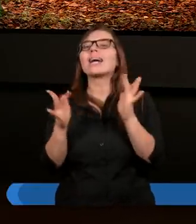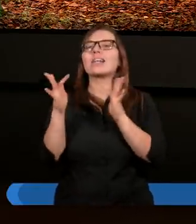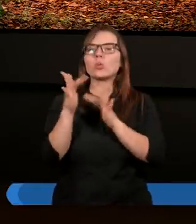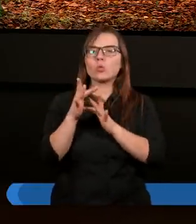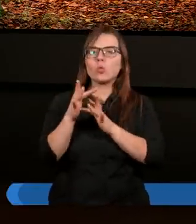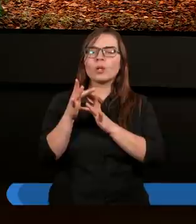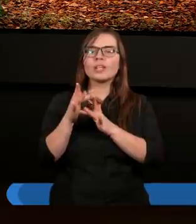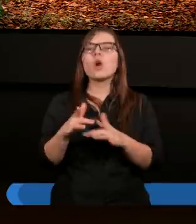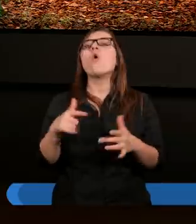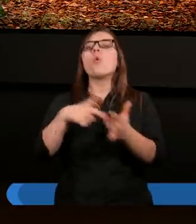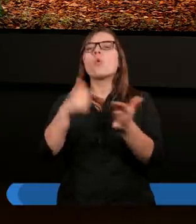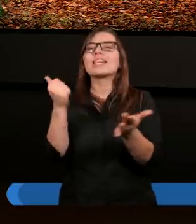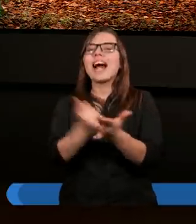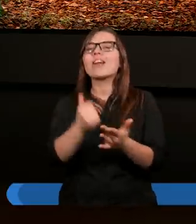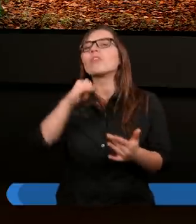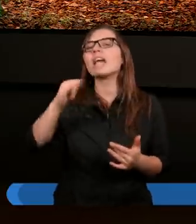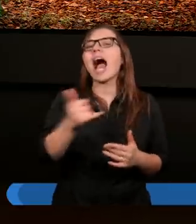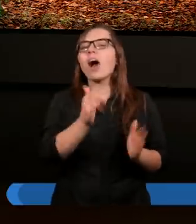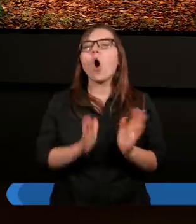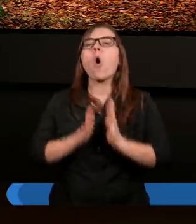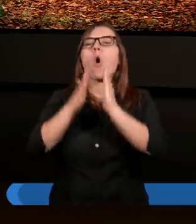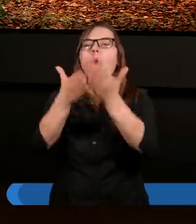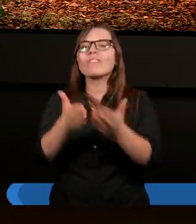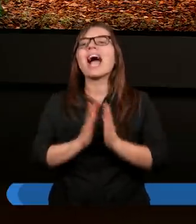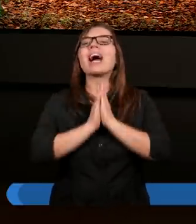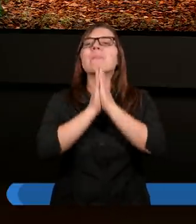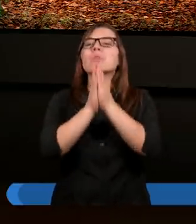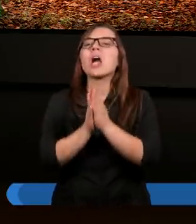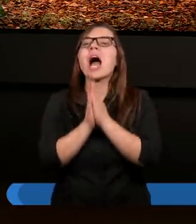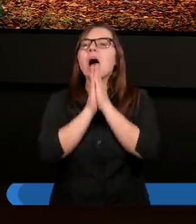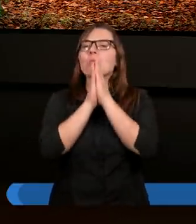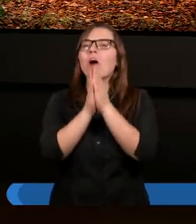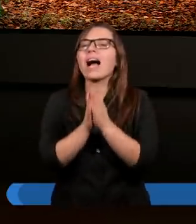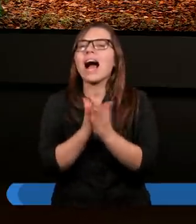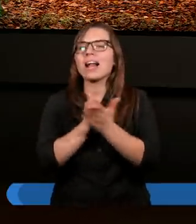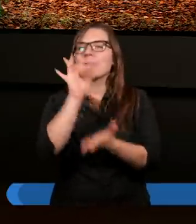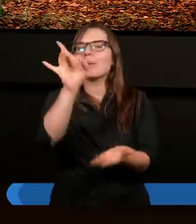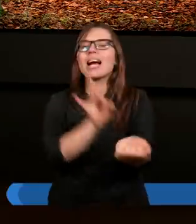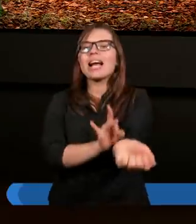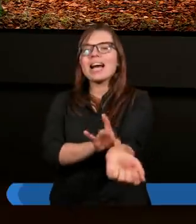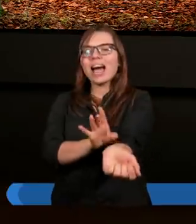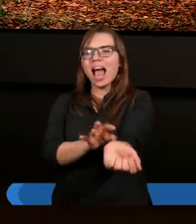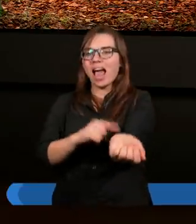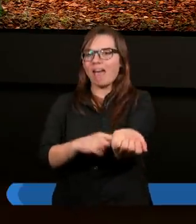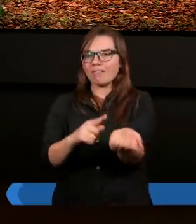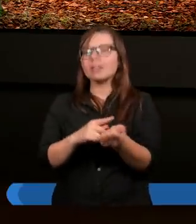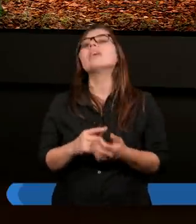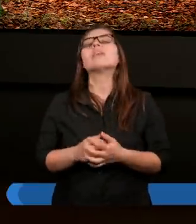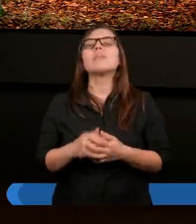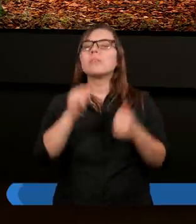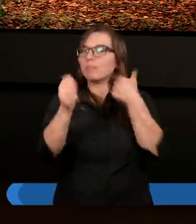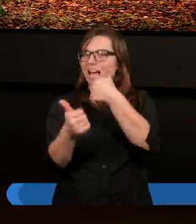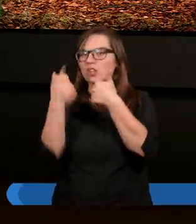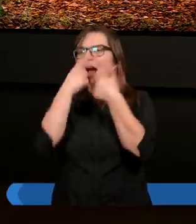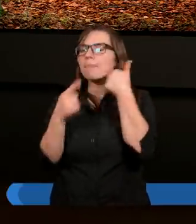Chrystus ustanowiony jako ofiara przebłagalna przez Jego krew. To jest pierwsza myśl,